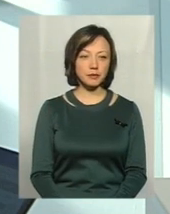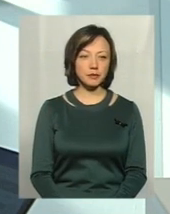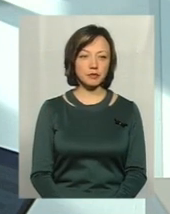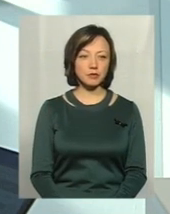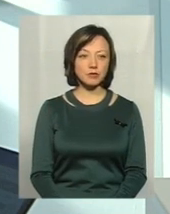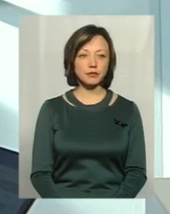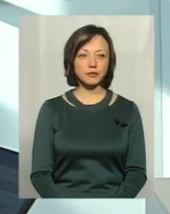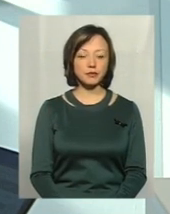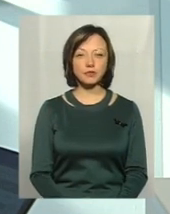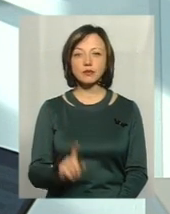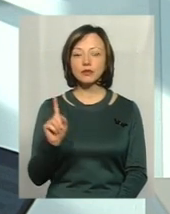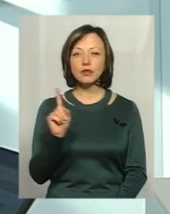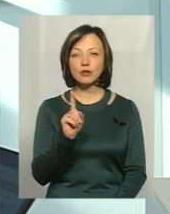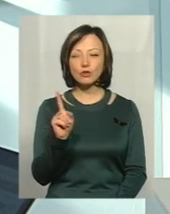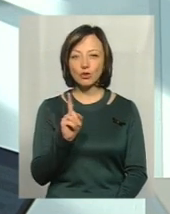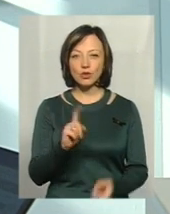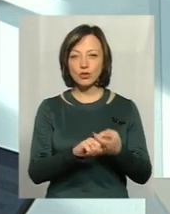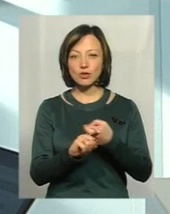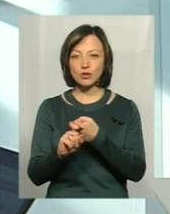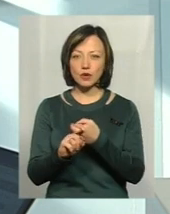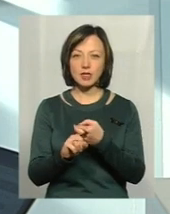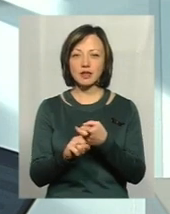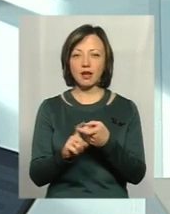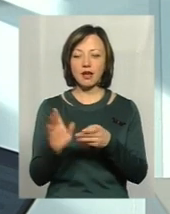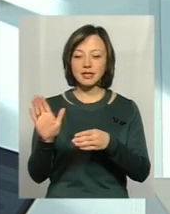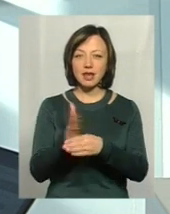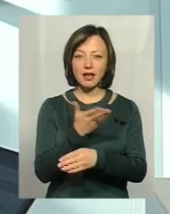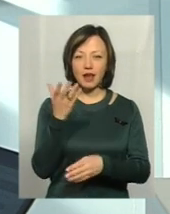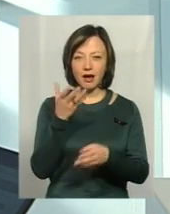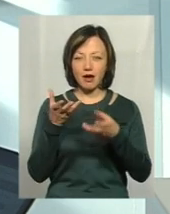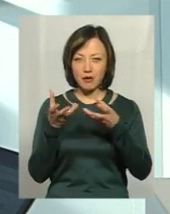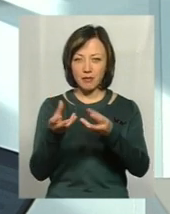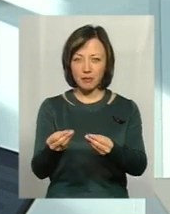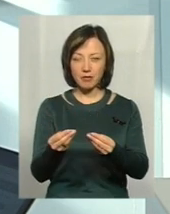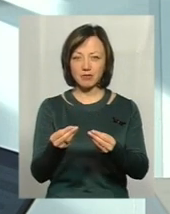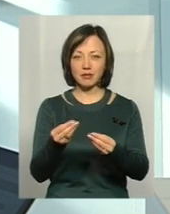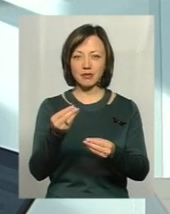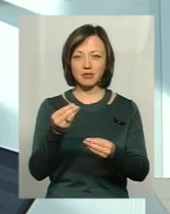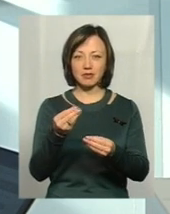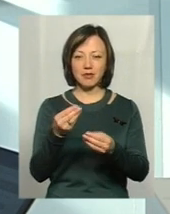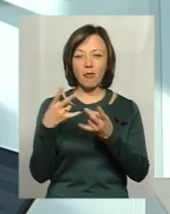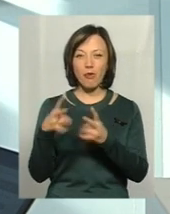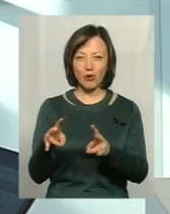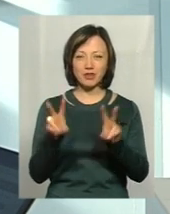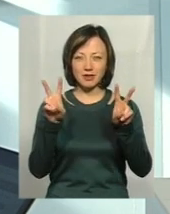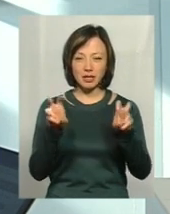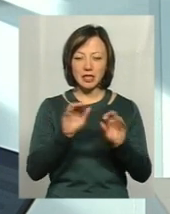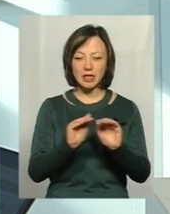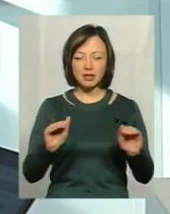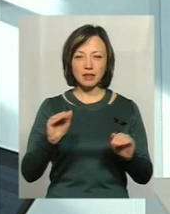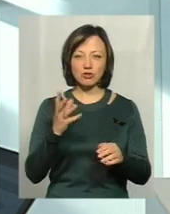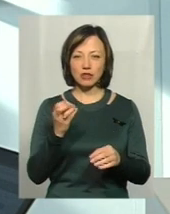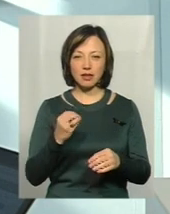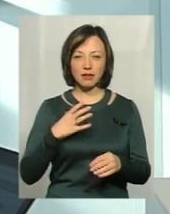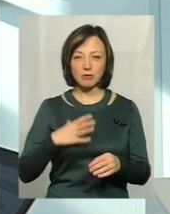стосується все-таки зняття порчі, так, то дуже часто жертва можуть ставати діти, тому що вони, ну так, психологічно, ще не